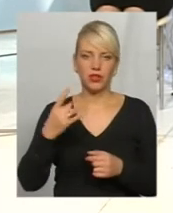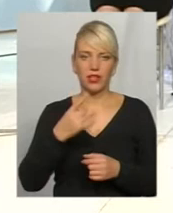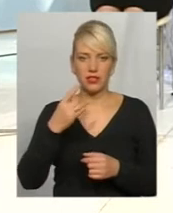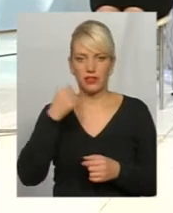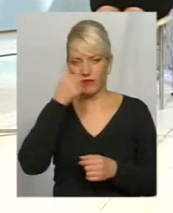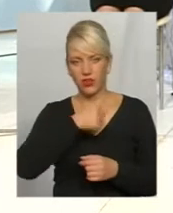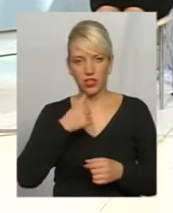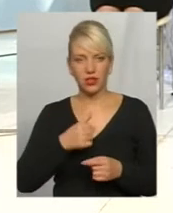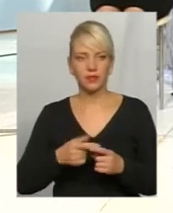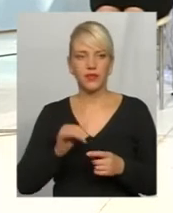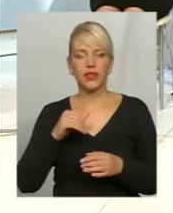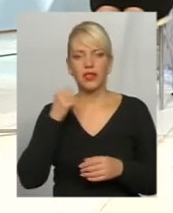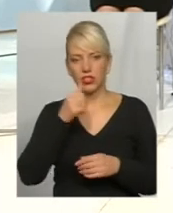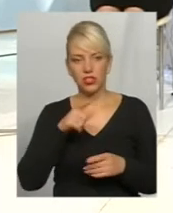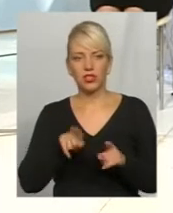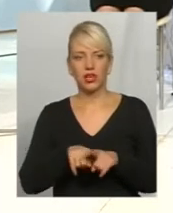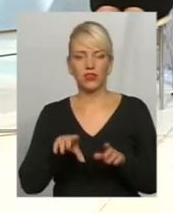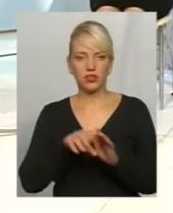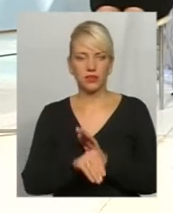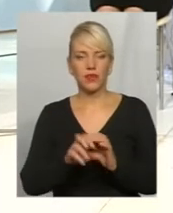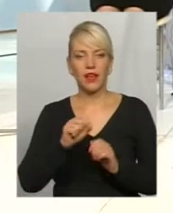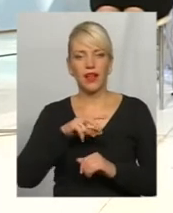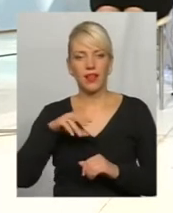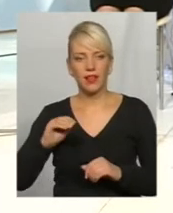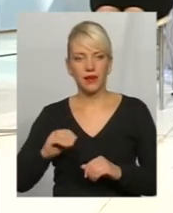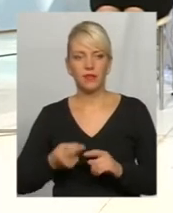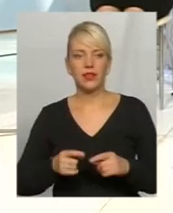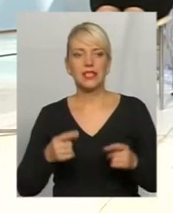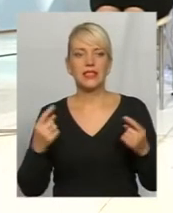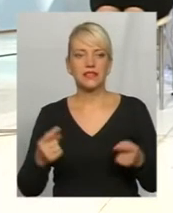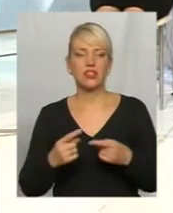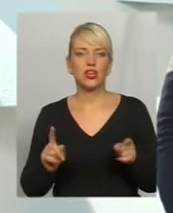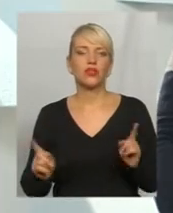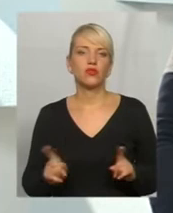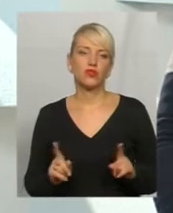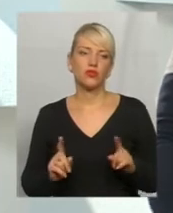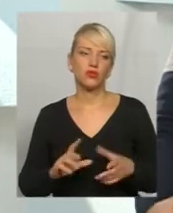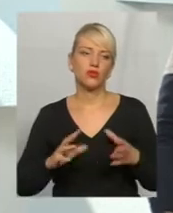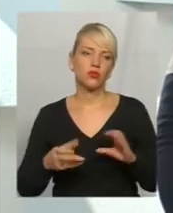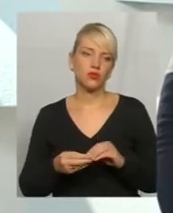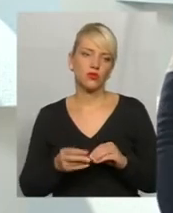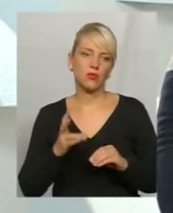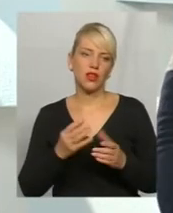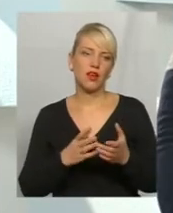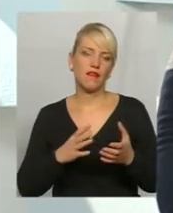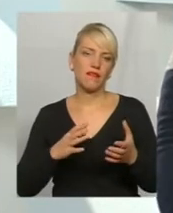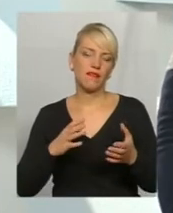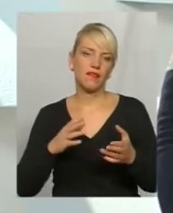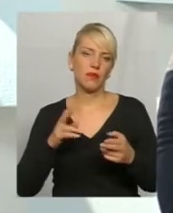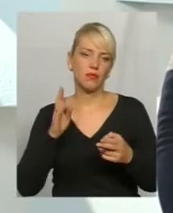І річні в тому числі. Але, звичайно, що сума на виході буде